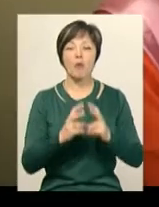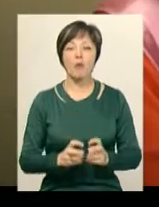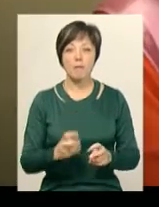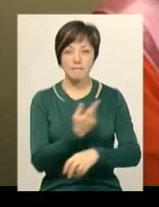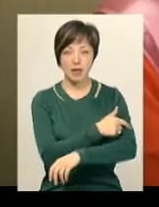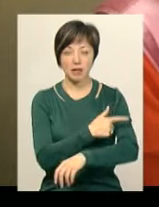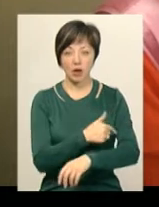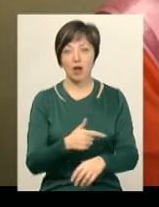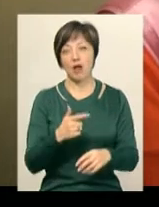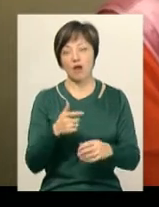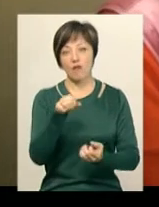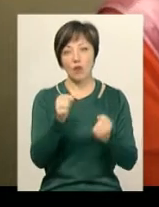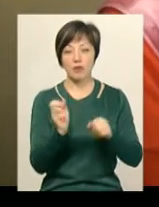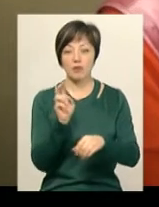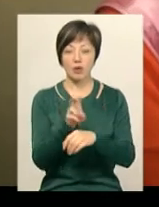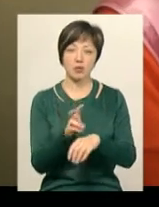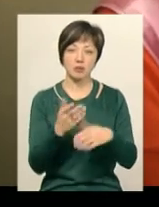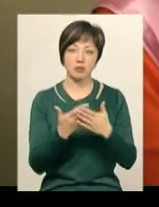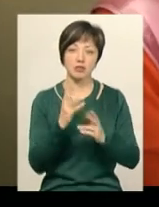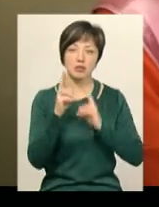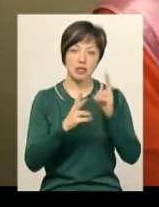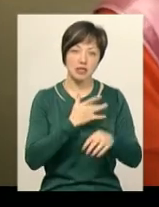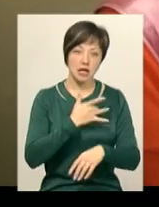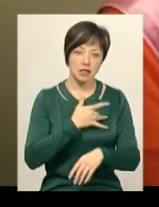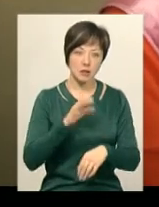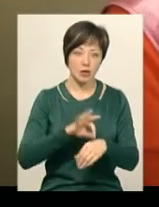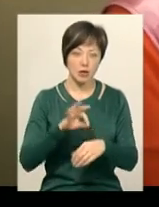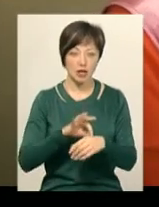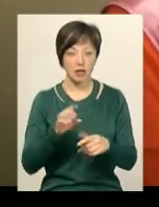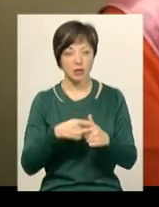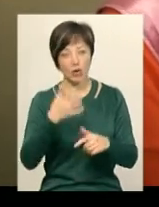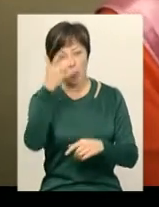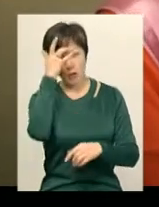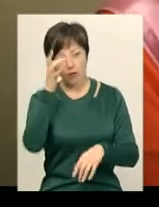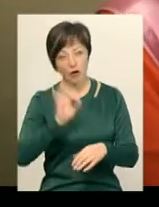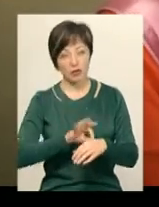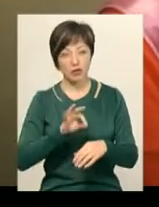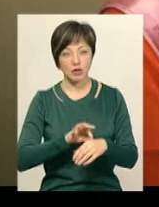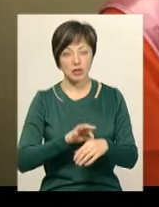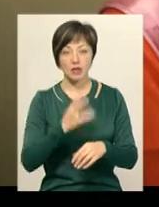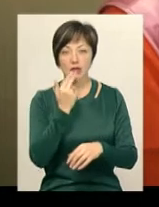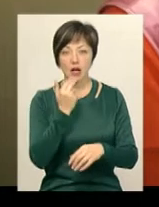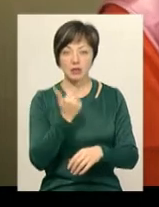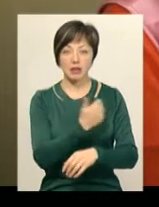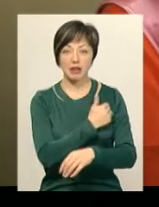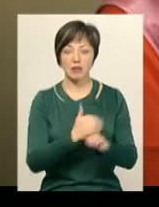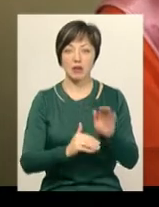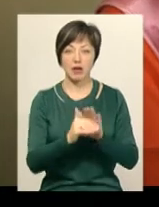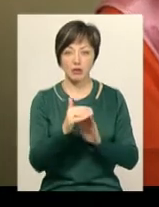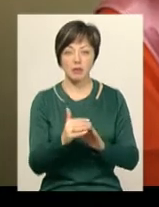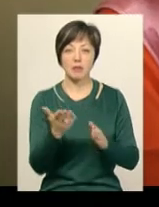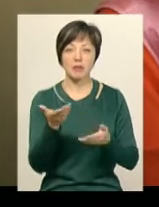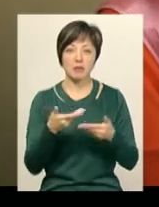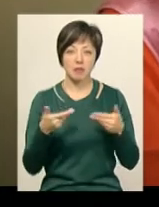приходить, дає скарги, там серце болить, голова болить, наскморк, температура, то ми